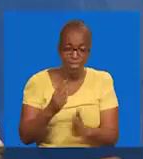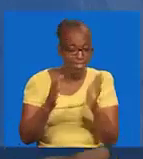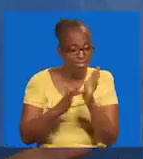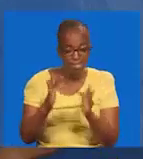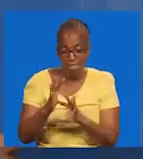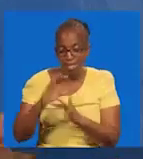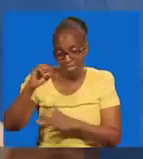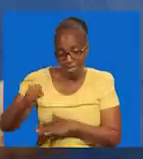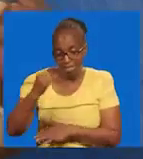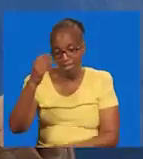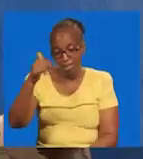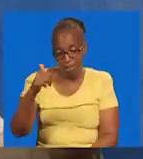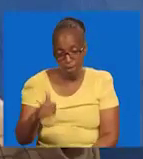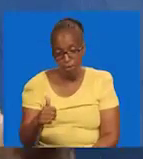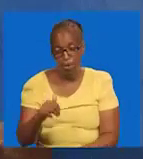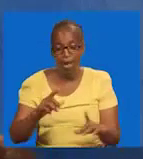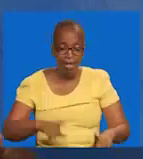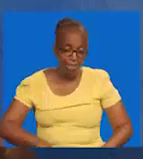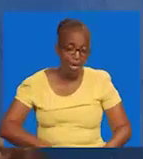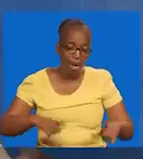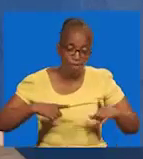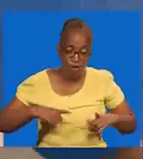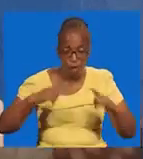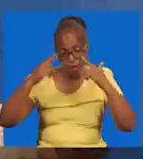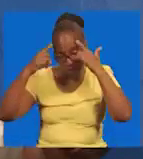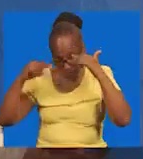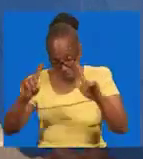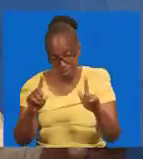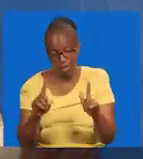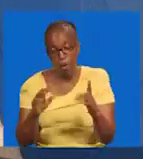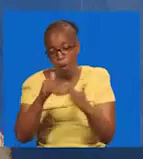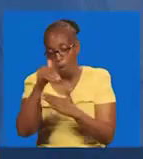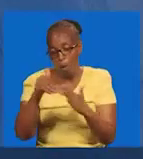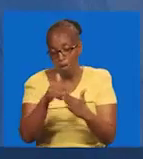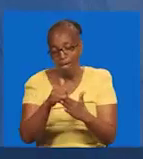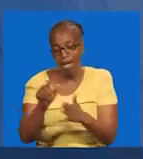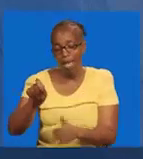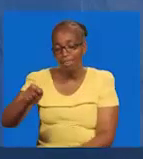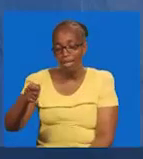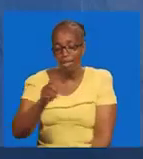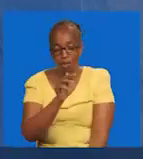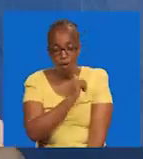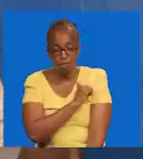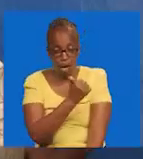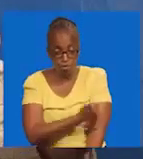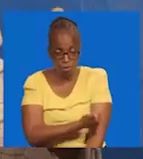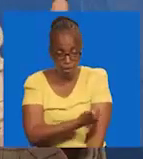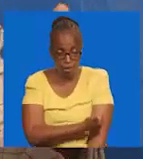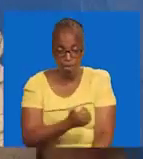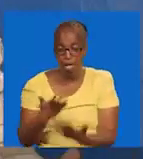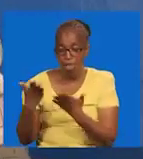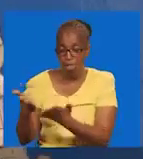Maja yetu ni ya ushindi. Funguo za mamulaka. Sina yesu. Kifo